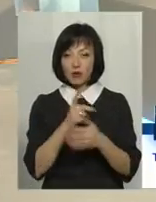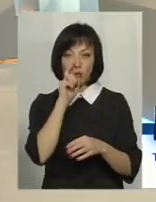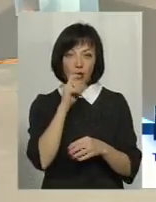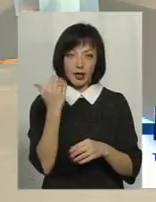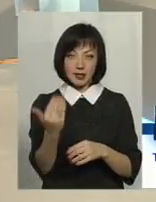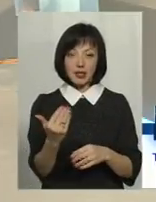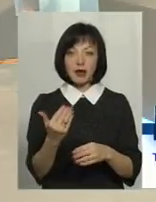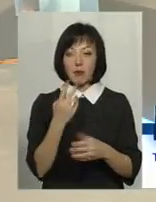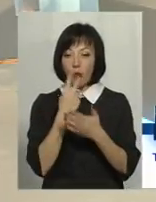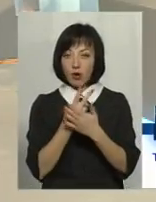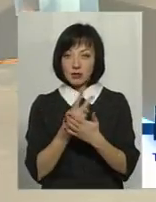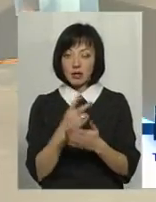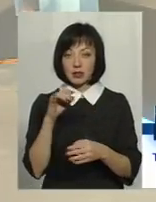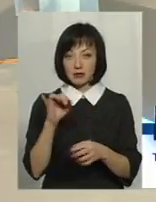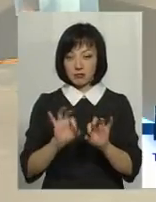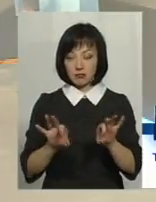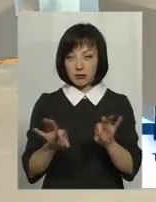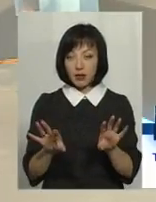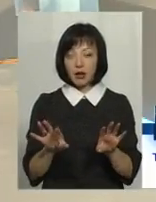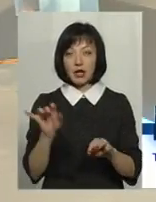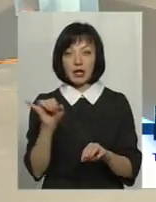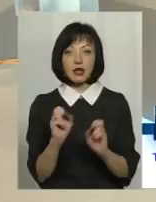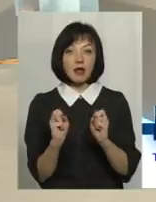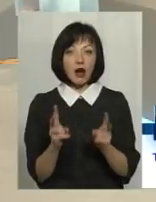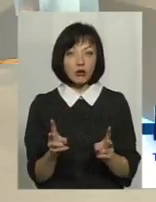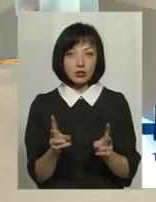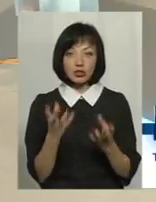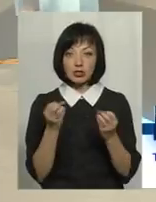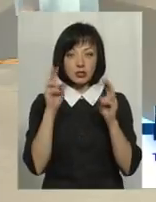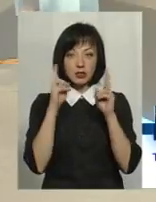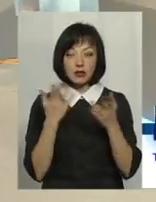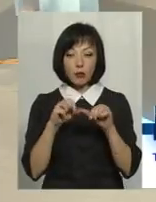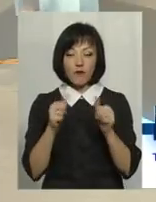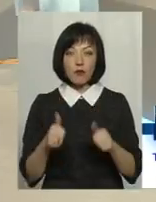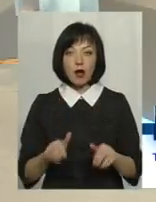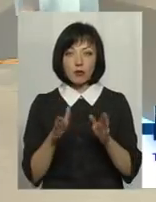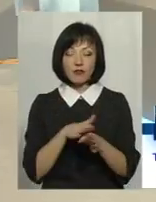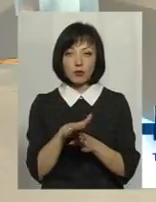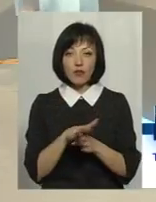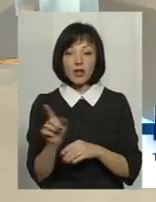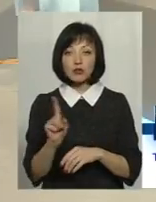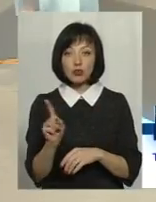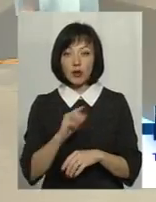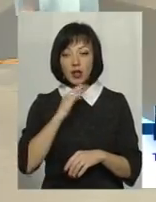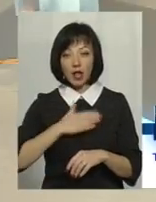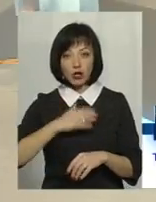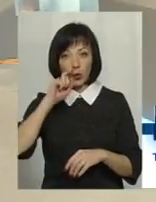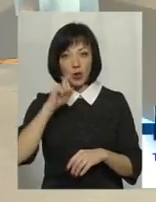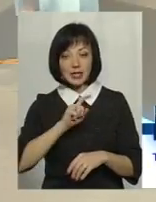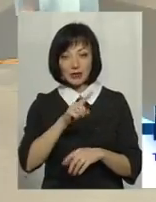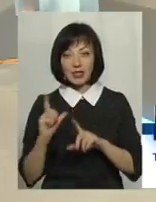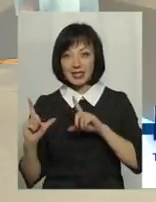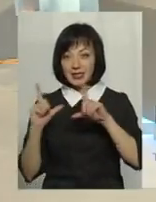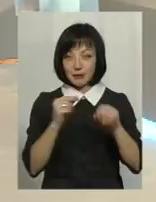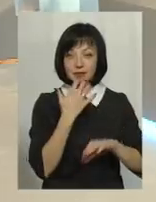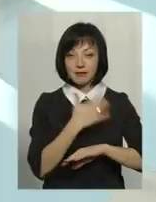український, його позиціонувати, і якимось чином, що ми не знаємо, в якому це буде формат відбуватись, щоб наші українці, які туди